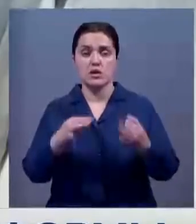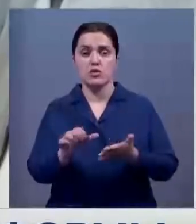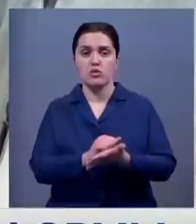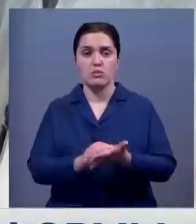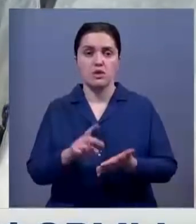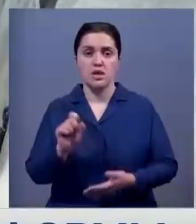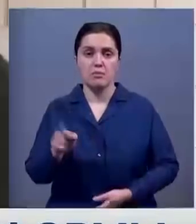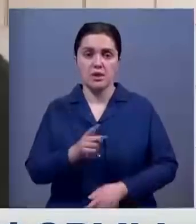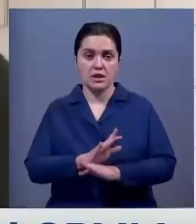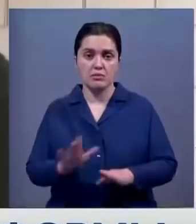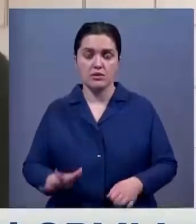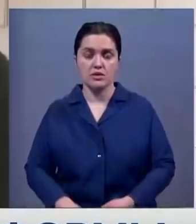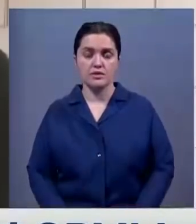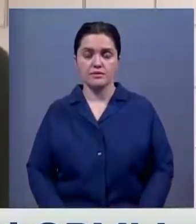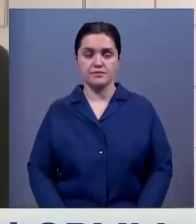не потребуется.